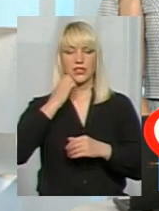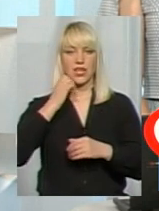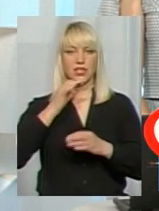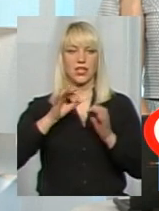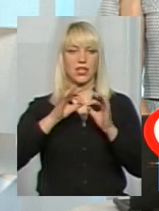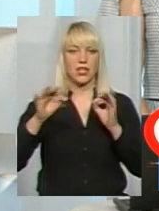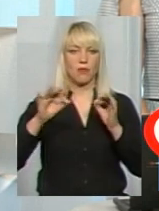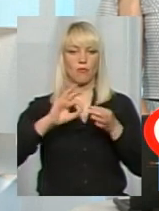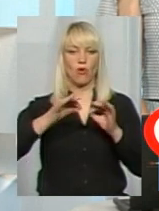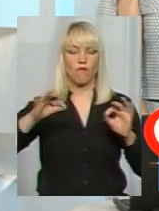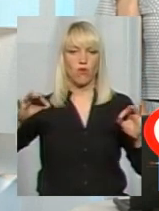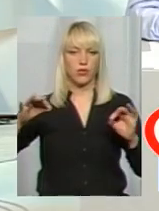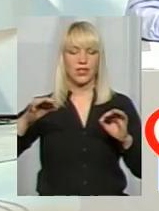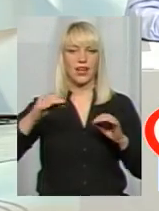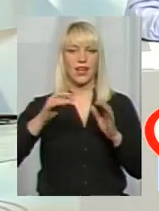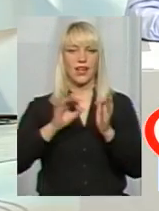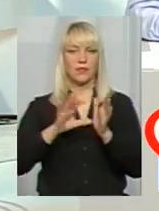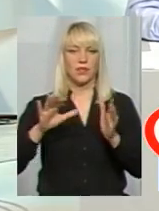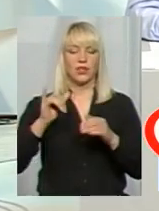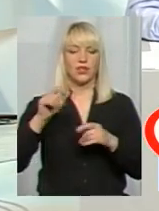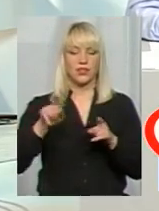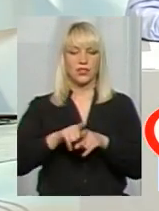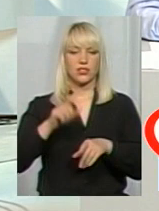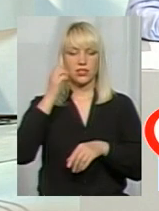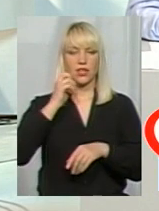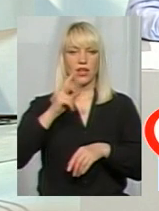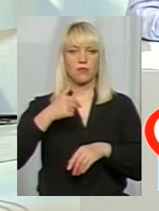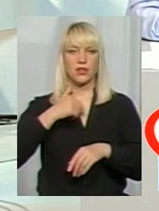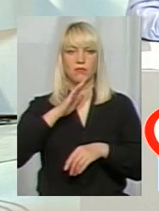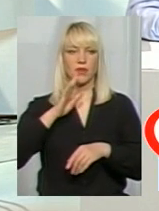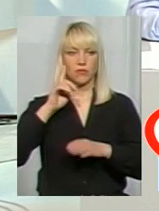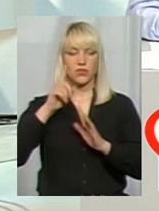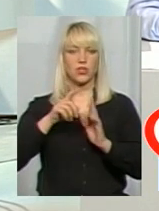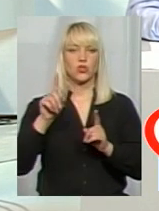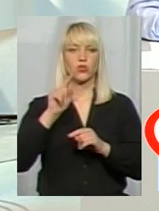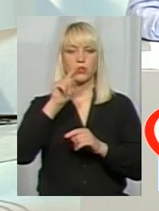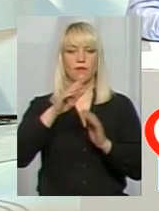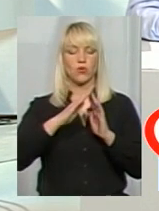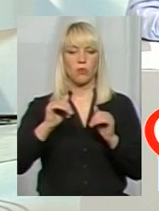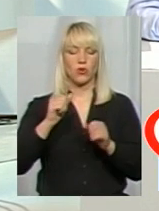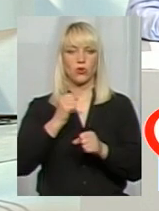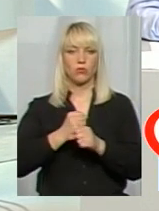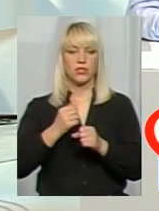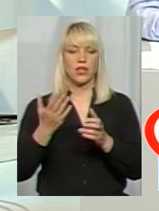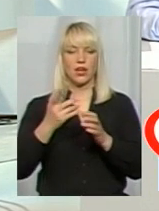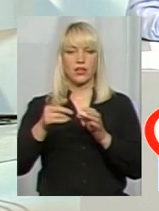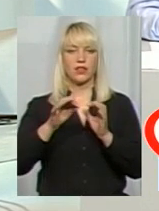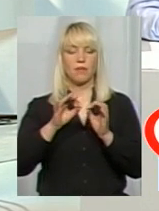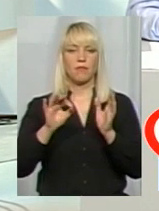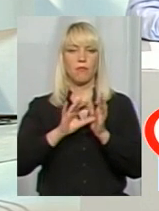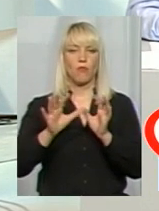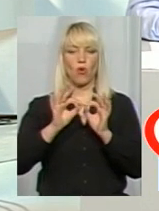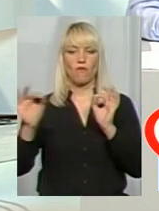теж стара. Як от мені, як має, дізнатися, що в тому таборі робиться, яка там проводка, ну, і, бажано,